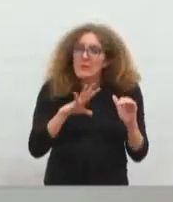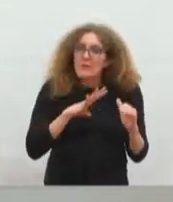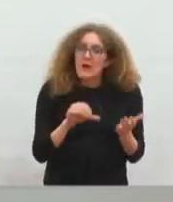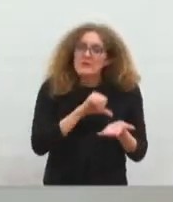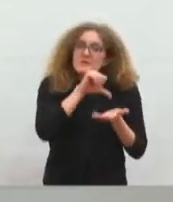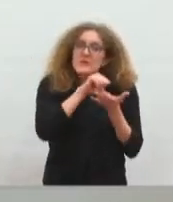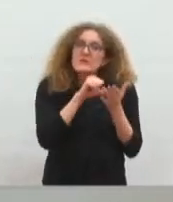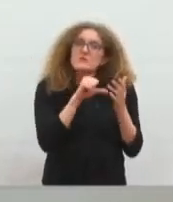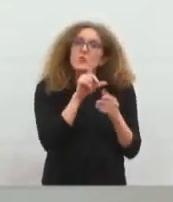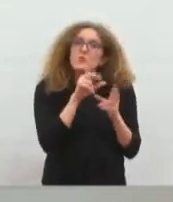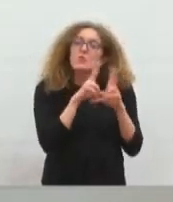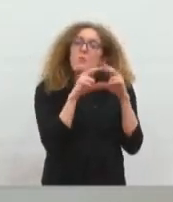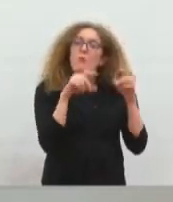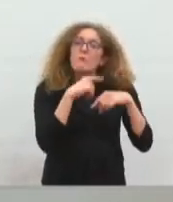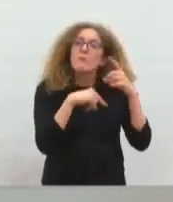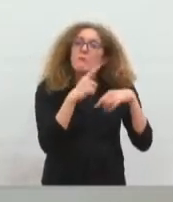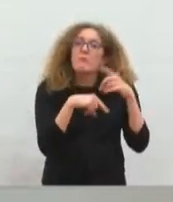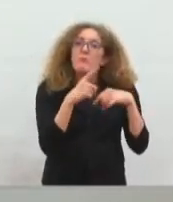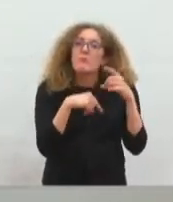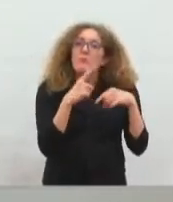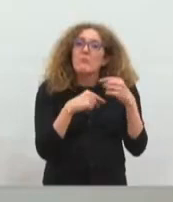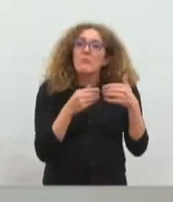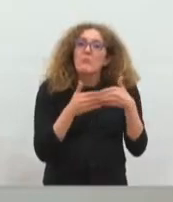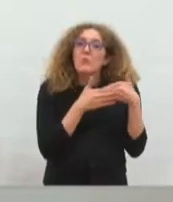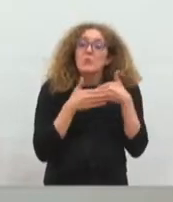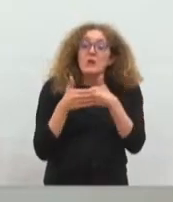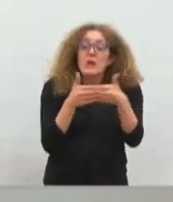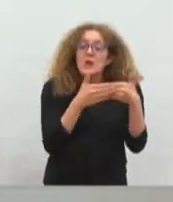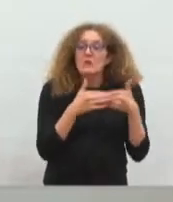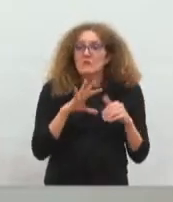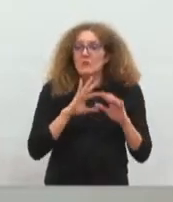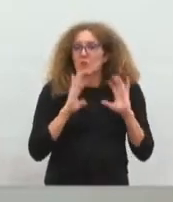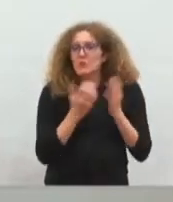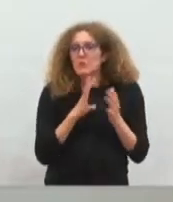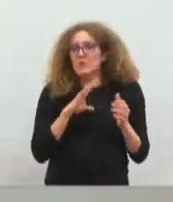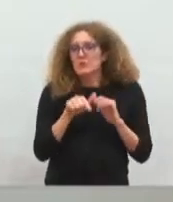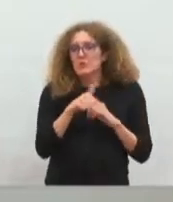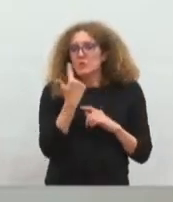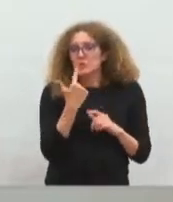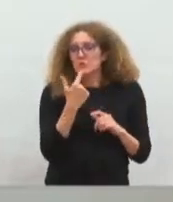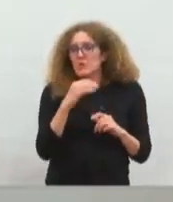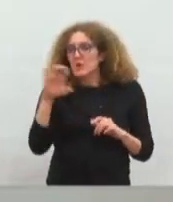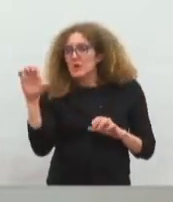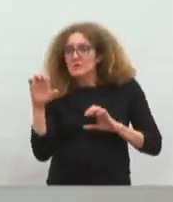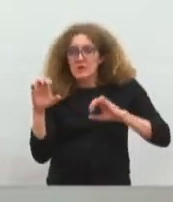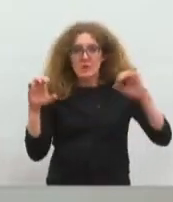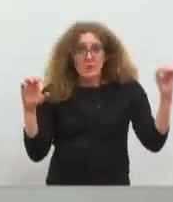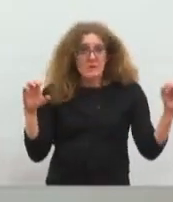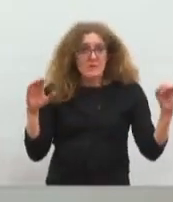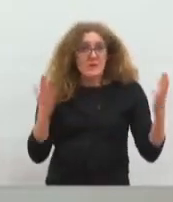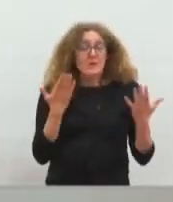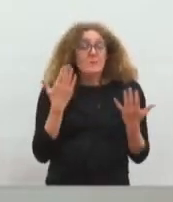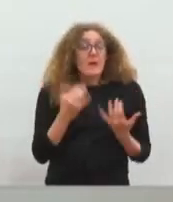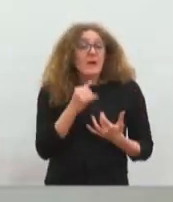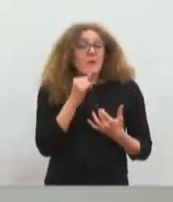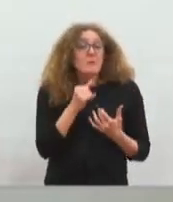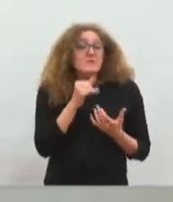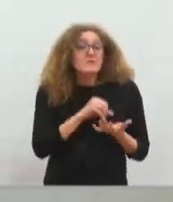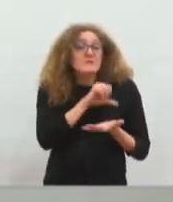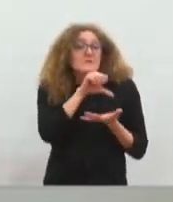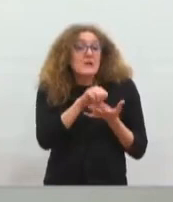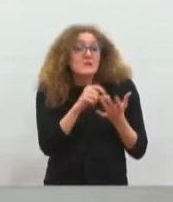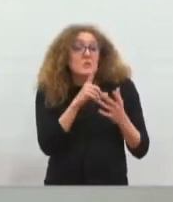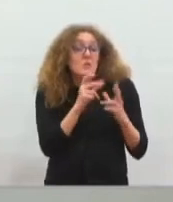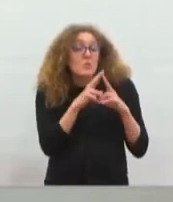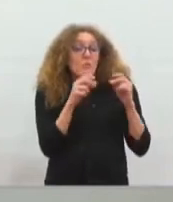autant à l'ouest qu'à l'est, et l'investissement sur ces stations de proximité n'a pu avoir lieu que parce que le